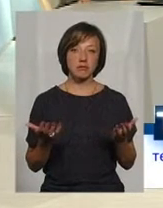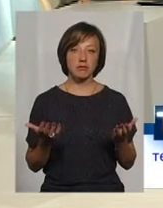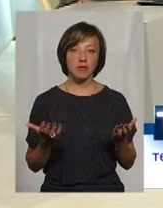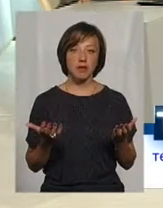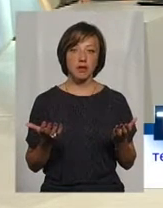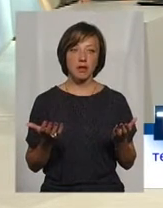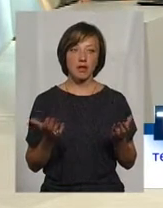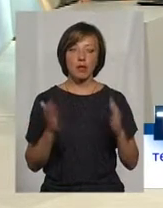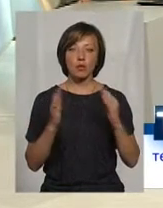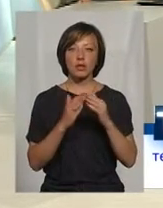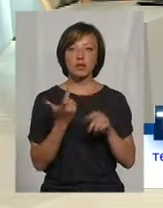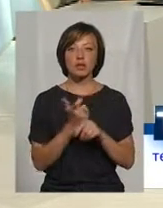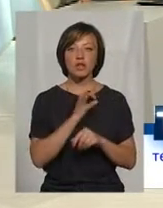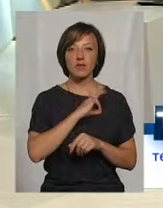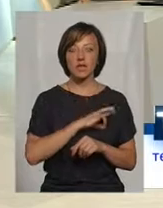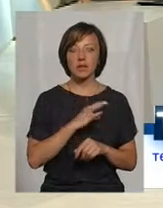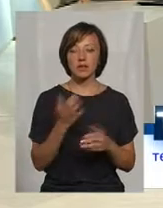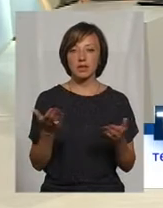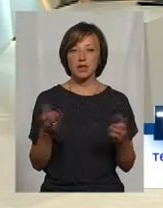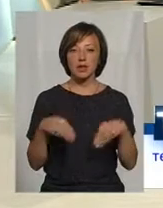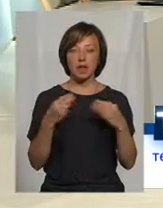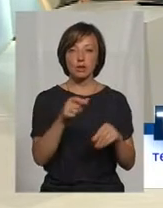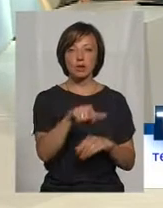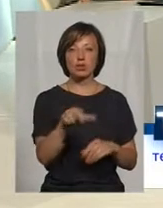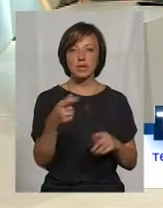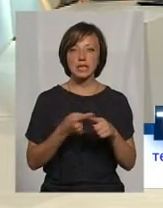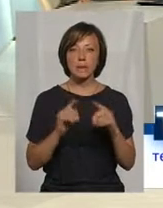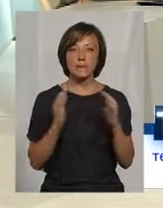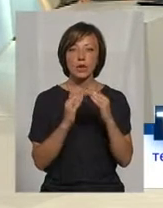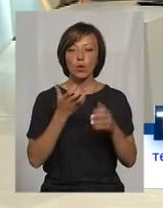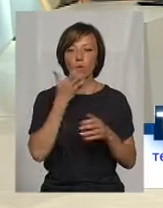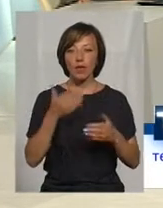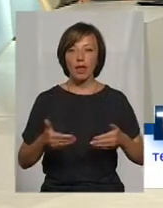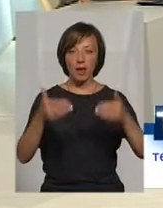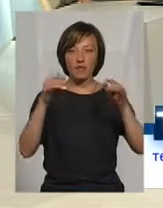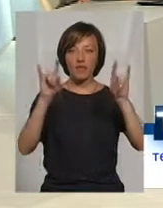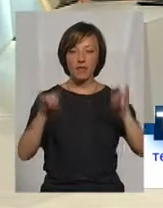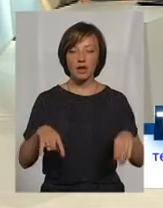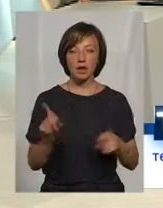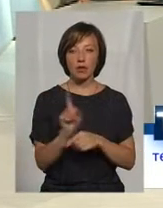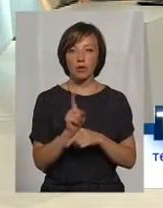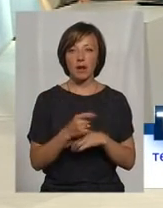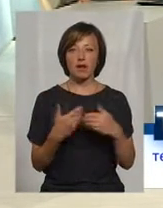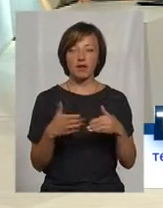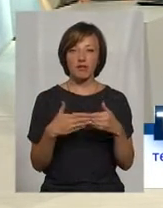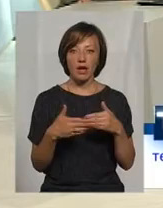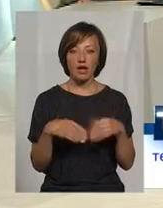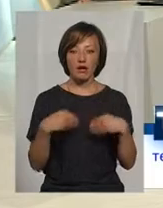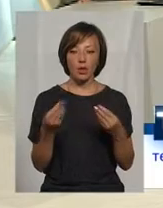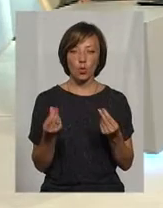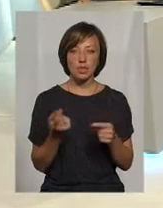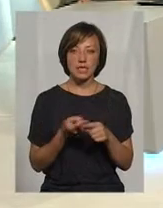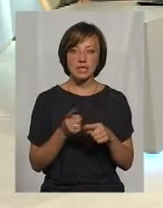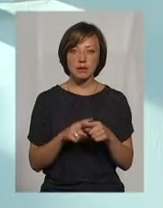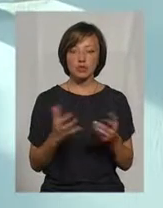то, щоб зробити будинки більш ефективніші, дати людям, щоб вони ці будинки утеплили, поставили вік на нормальні двері, дали кошти ці.